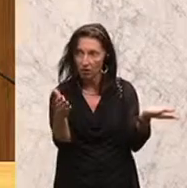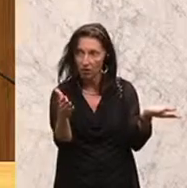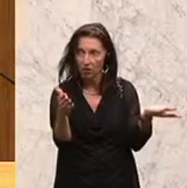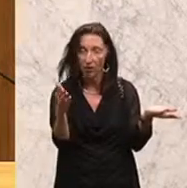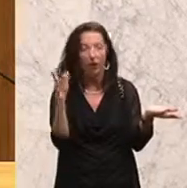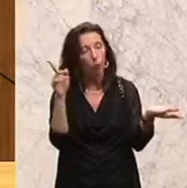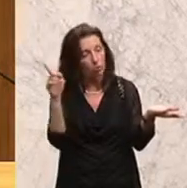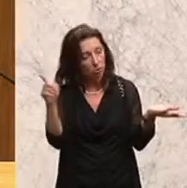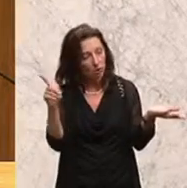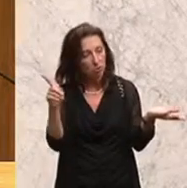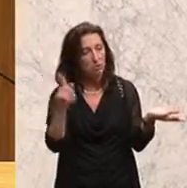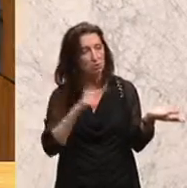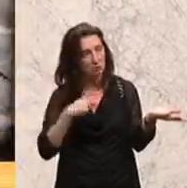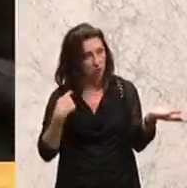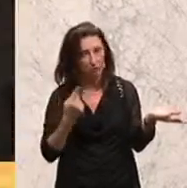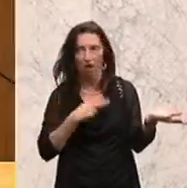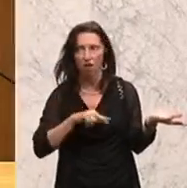das ist unsere Verantwortung.